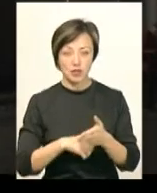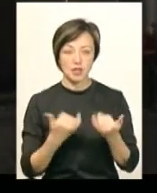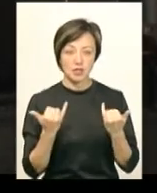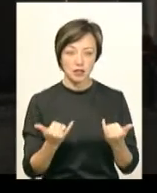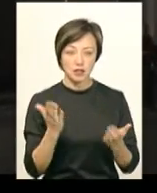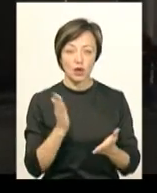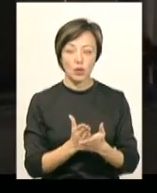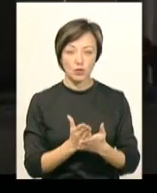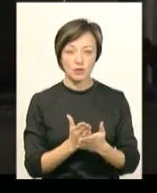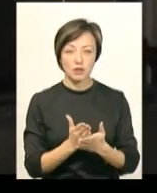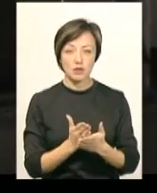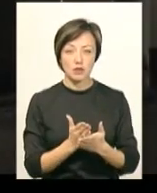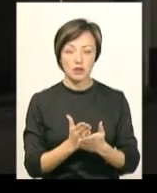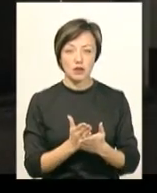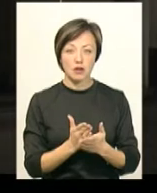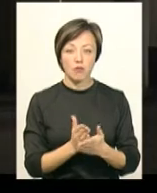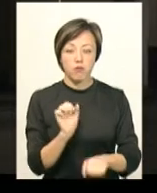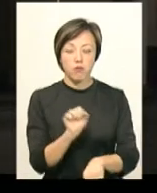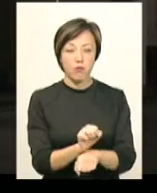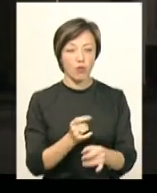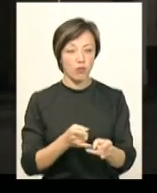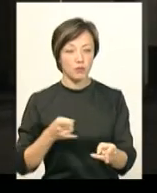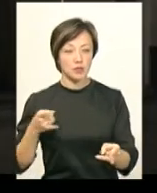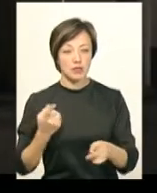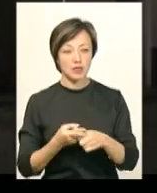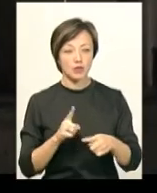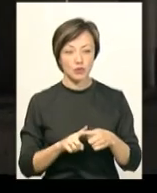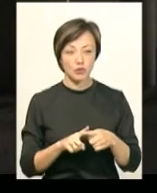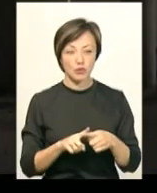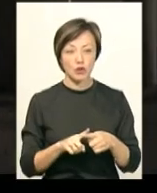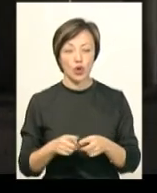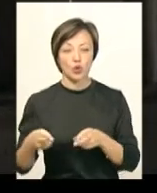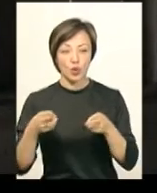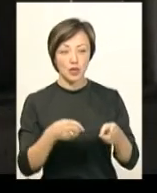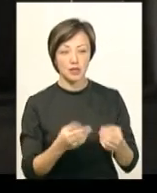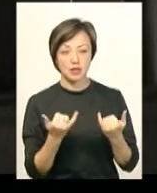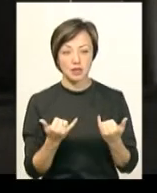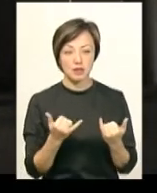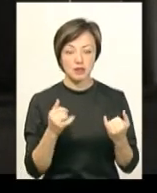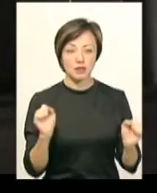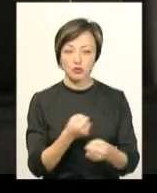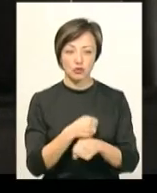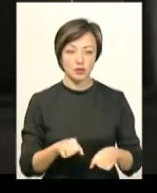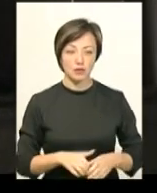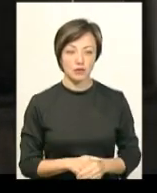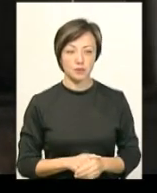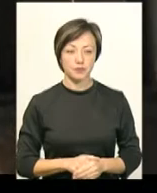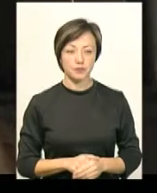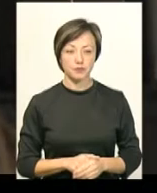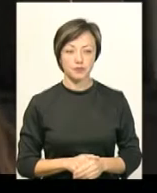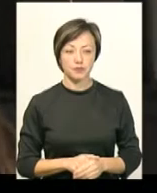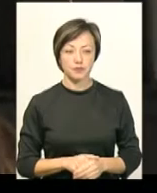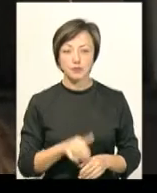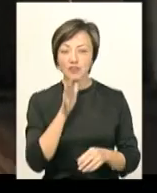знаходимося в пробці і тому доїхати зараз не представляється можливим в